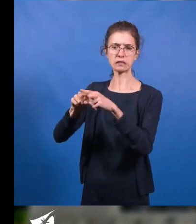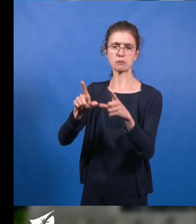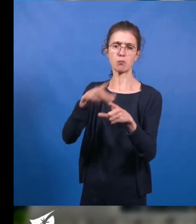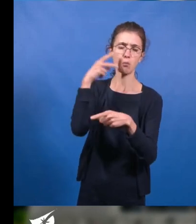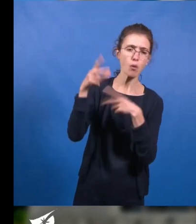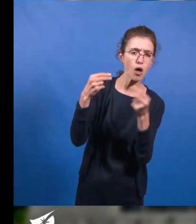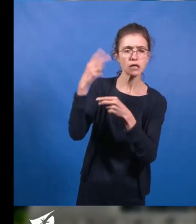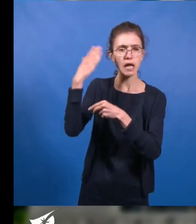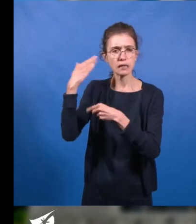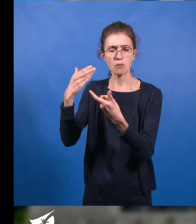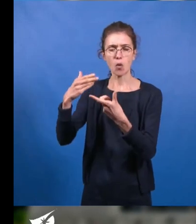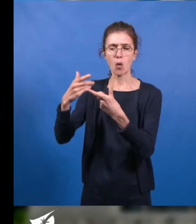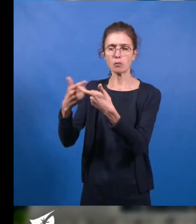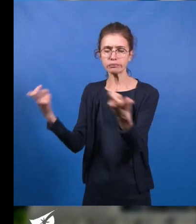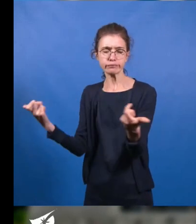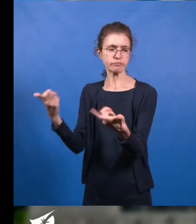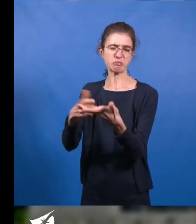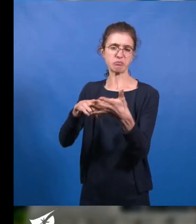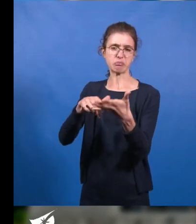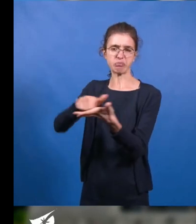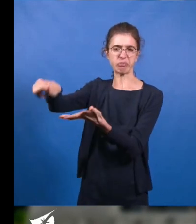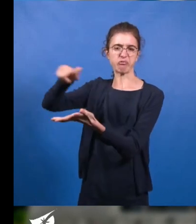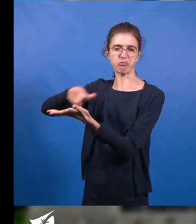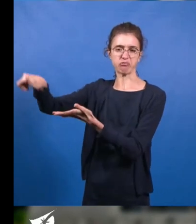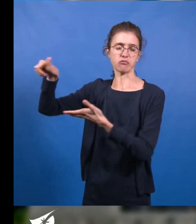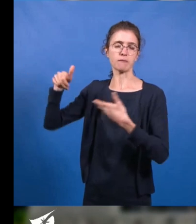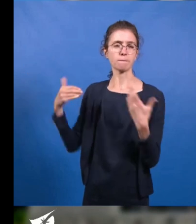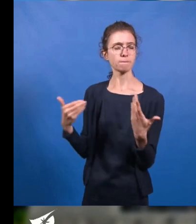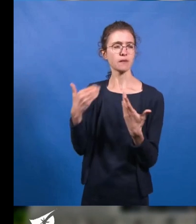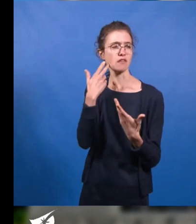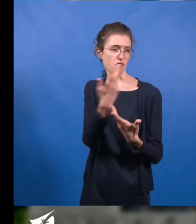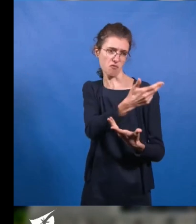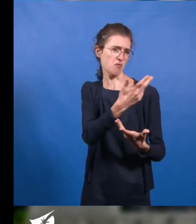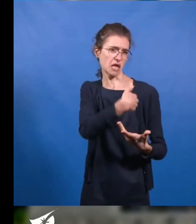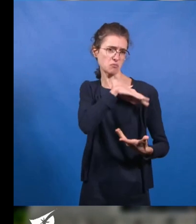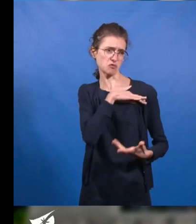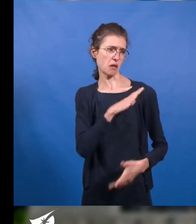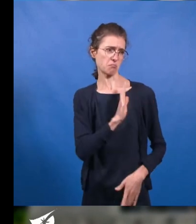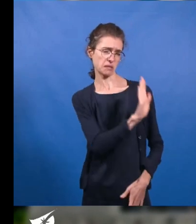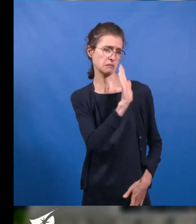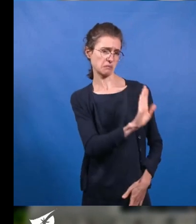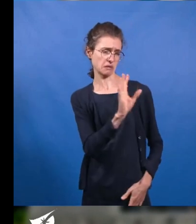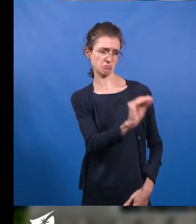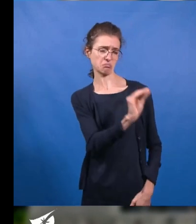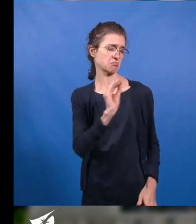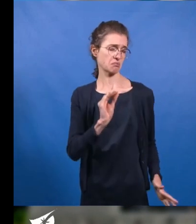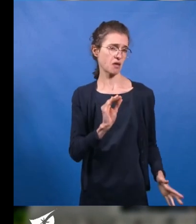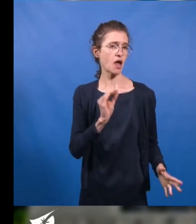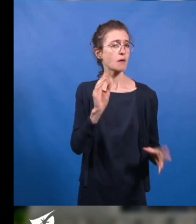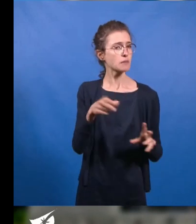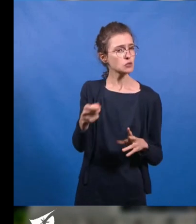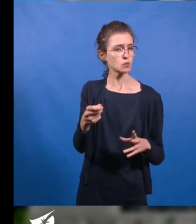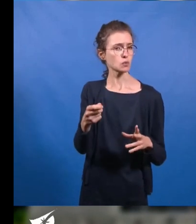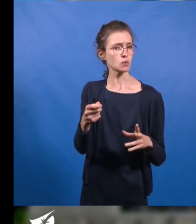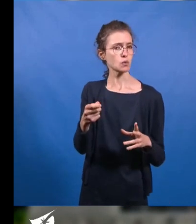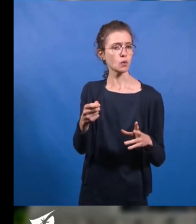marché libéralisé, seul responsable de ces escroisances urbaines. Effectivement, la relative modération des prix au mètre carré dans les